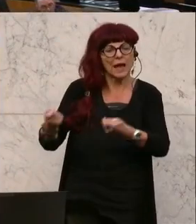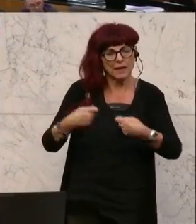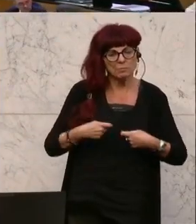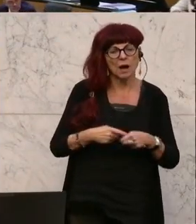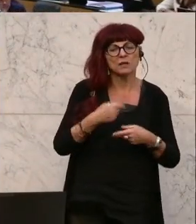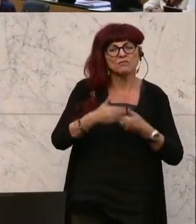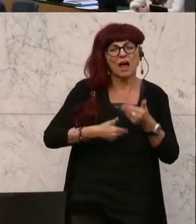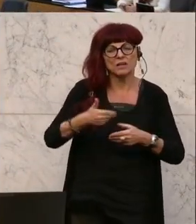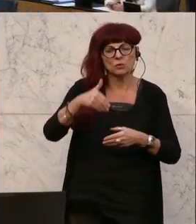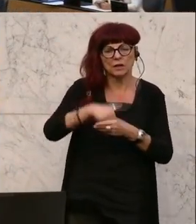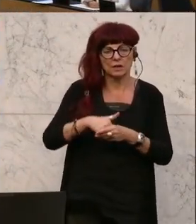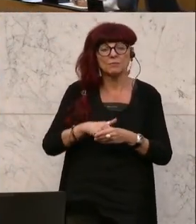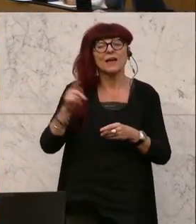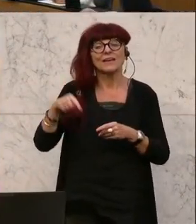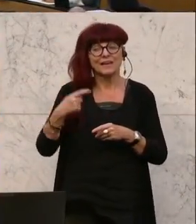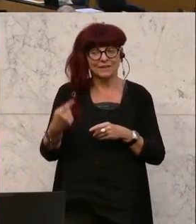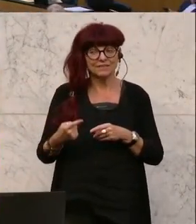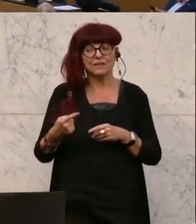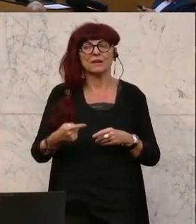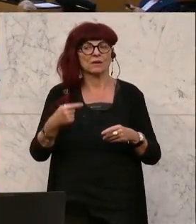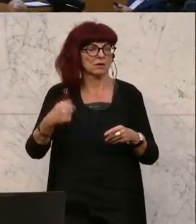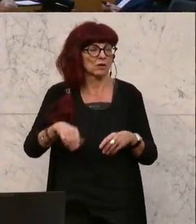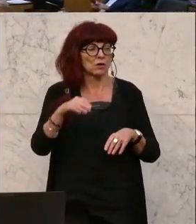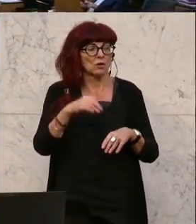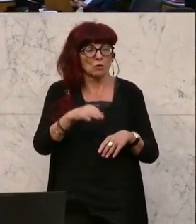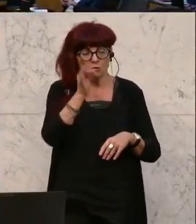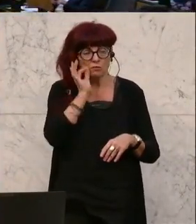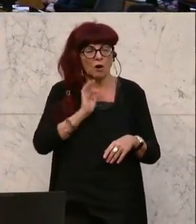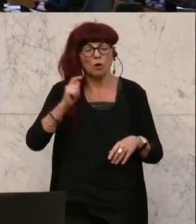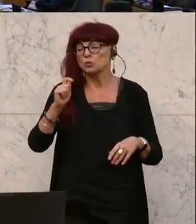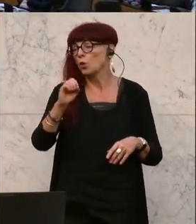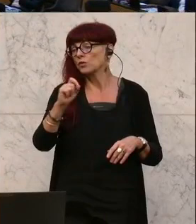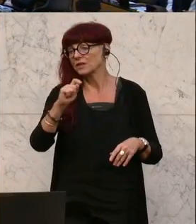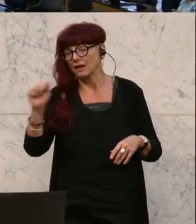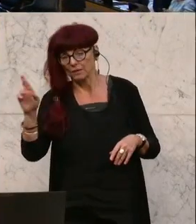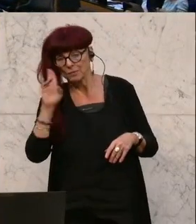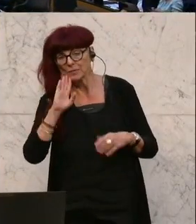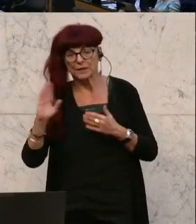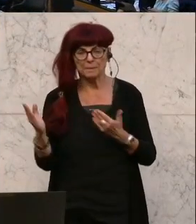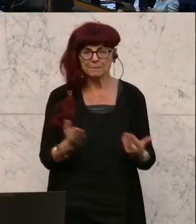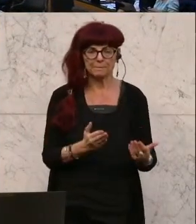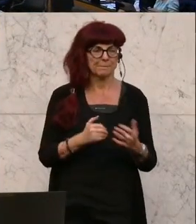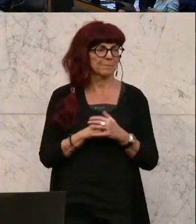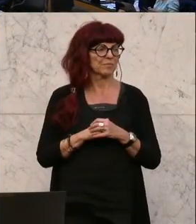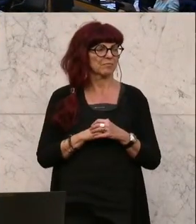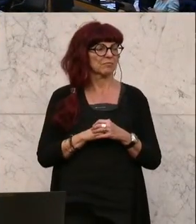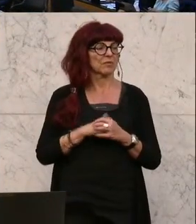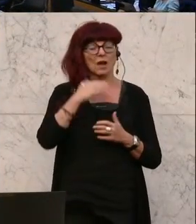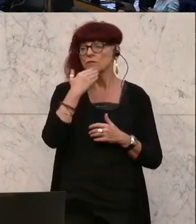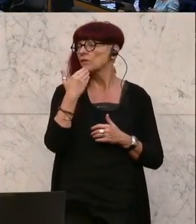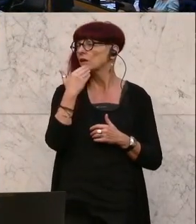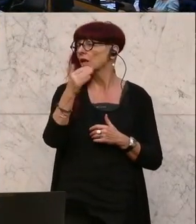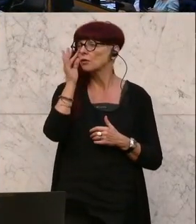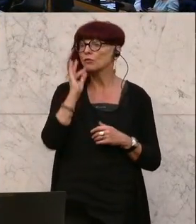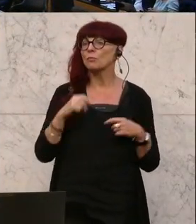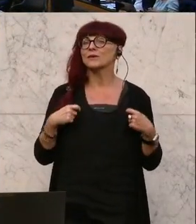der Online-Informationen zu den verschiedenen Ausbildungswegen im Bereich der Elementarpädagogik aus. Christian Ochsenitsch hat hier